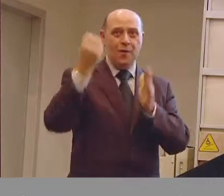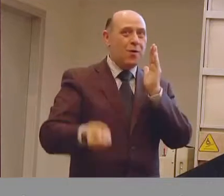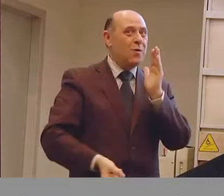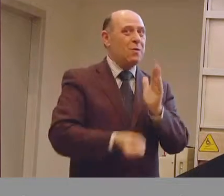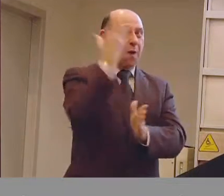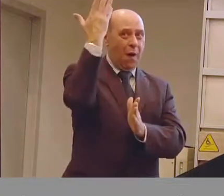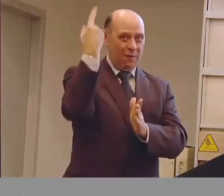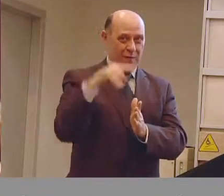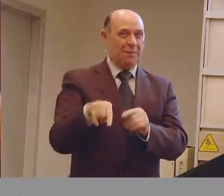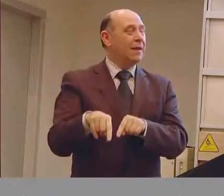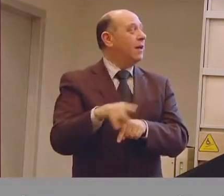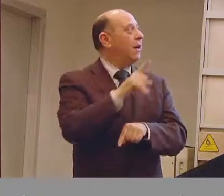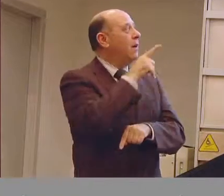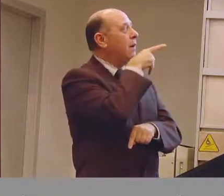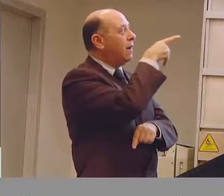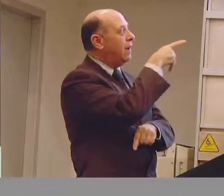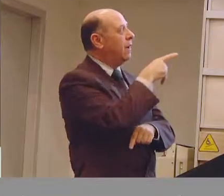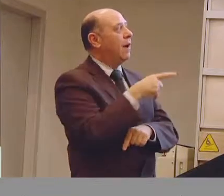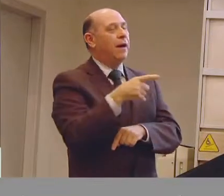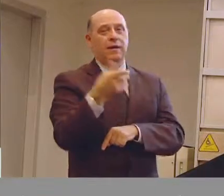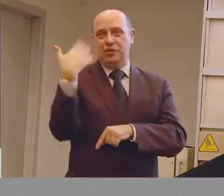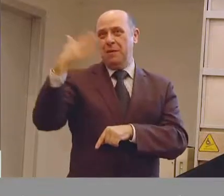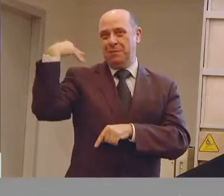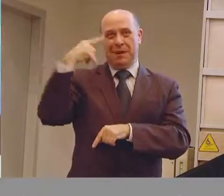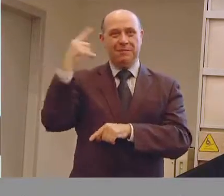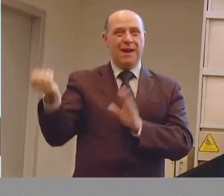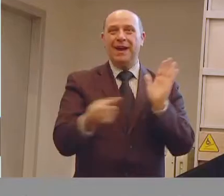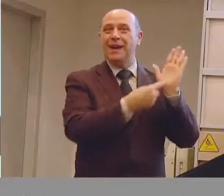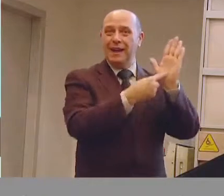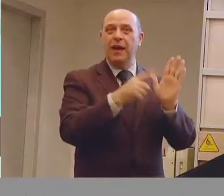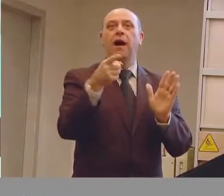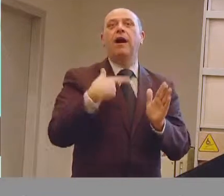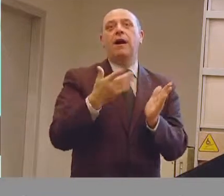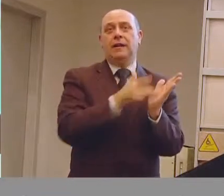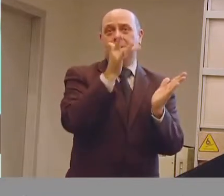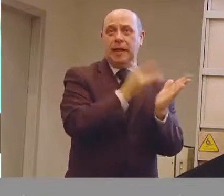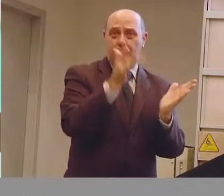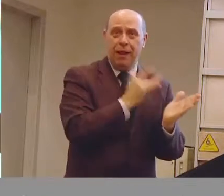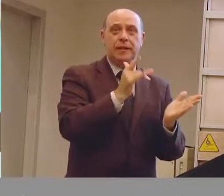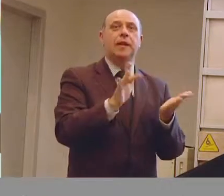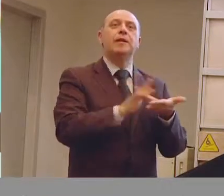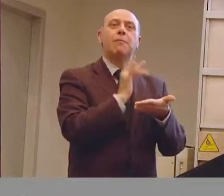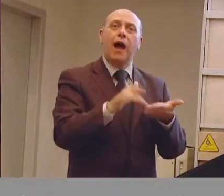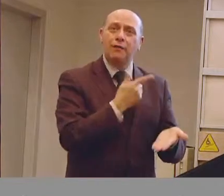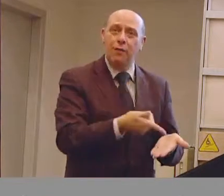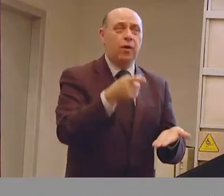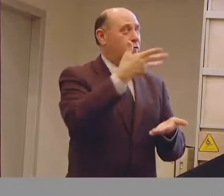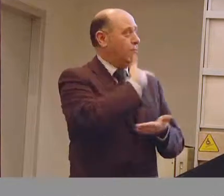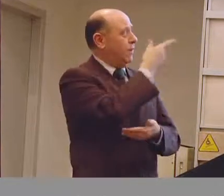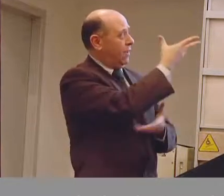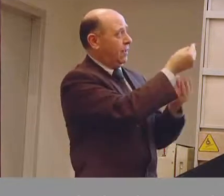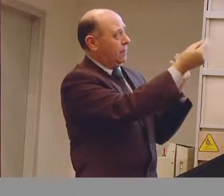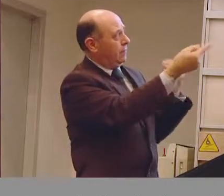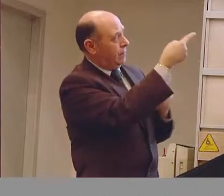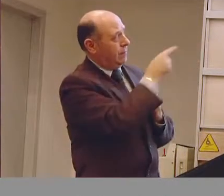dell'ag technology è sicuramente come abbiamo visto anche nelle presentazioni precedenti l'utilizzo dei tablet e degli smartphone. Questo perché? Perché